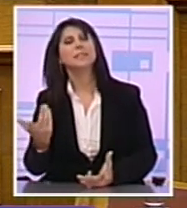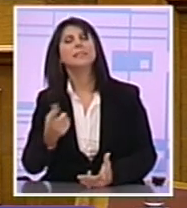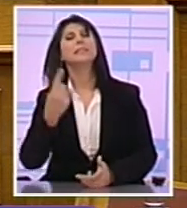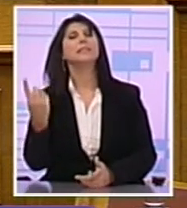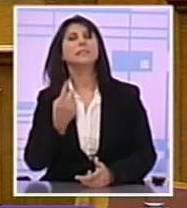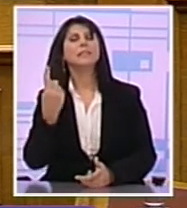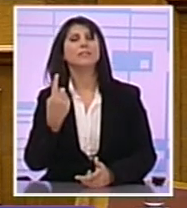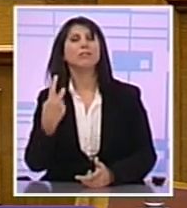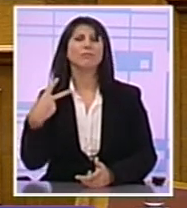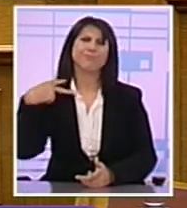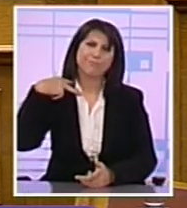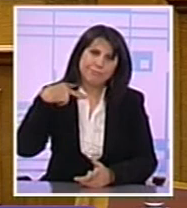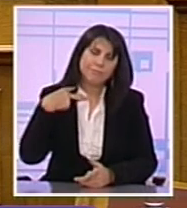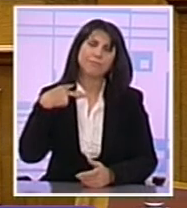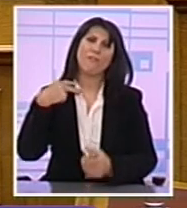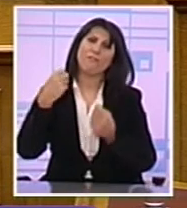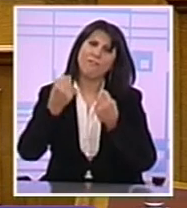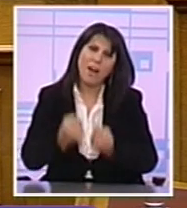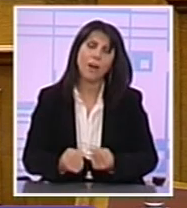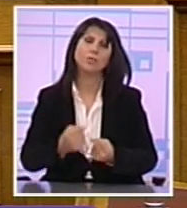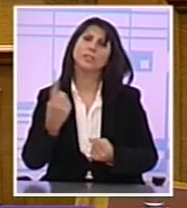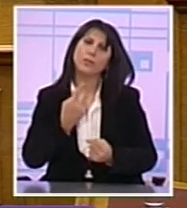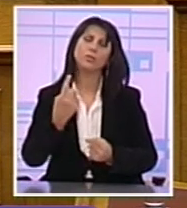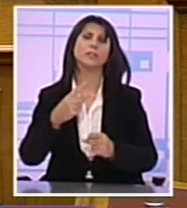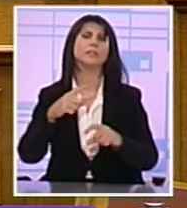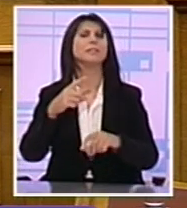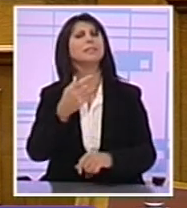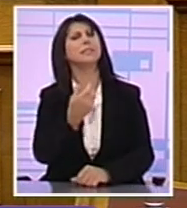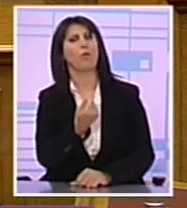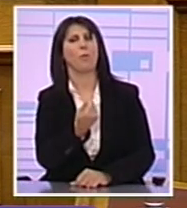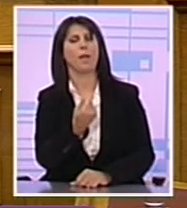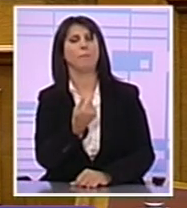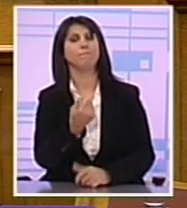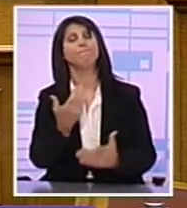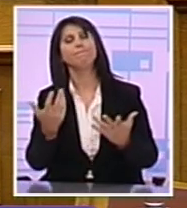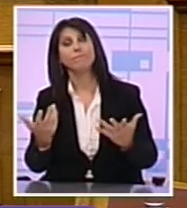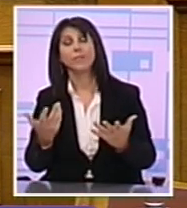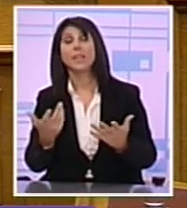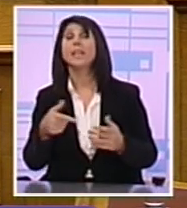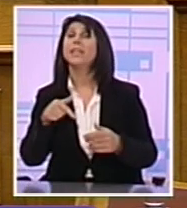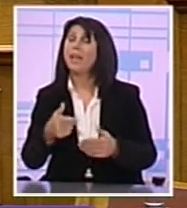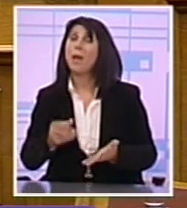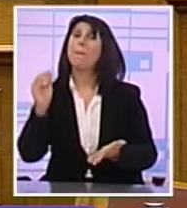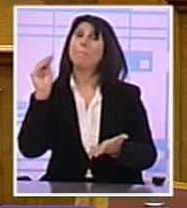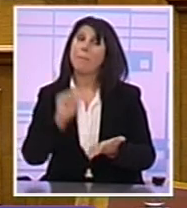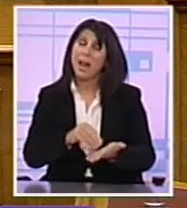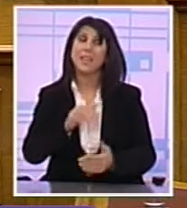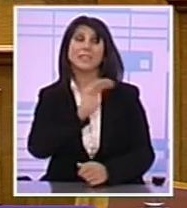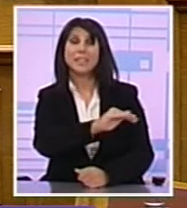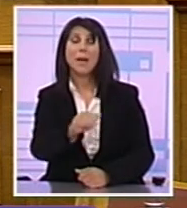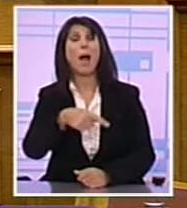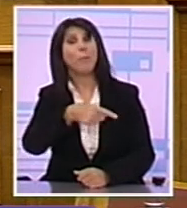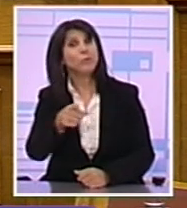Στην κοινωνία και στην οικονομία Που καλούνται ίσως Για μια ακόμα φορά να βάλουν πλάτη Σε μια